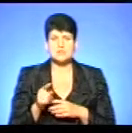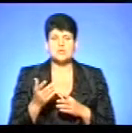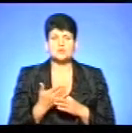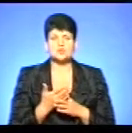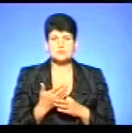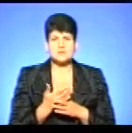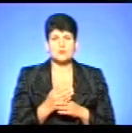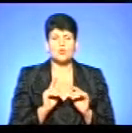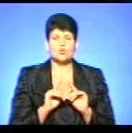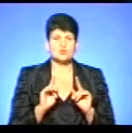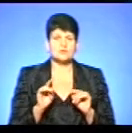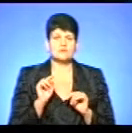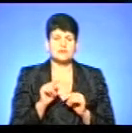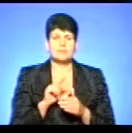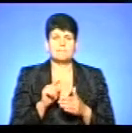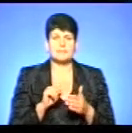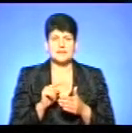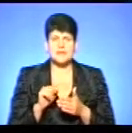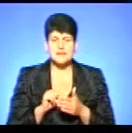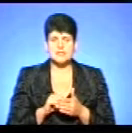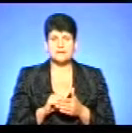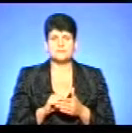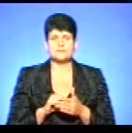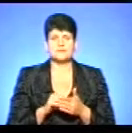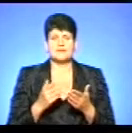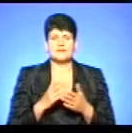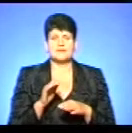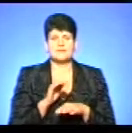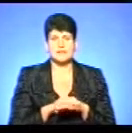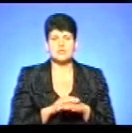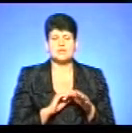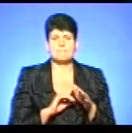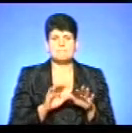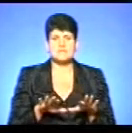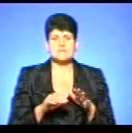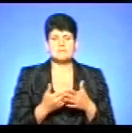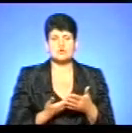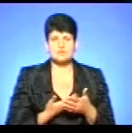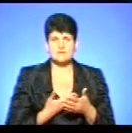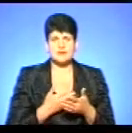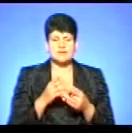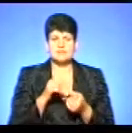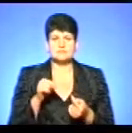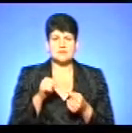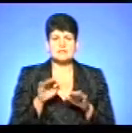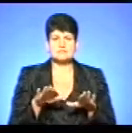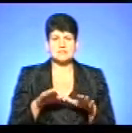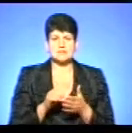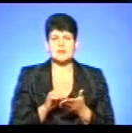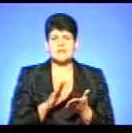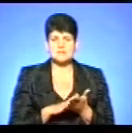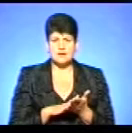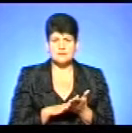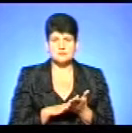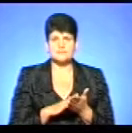субсидій, особливо в тих питаннях, де фактичне місце проживання не співпадає з місцем реєстрації. Тобто це